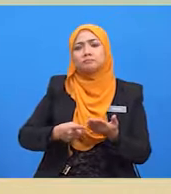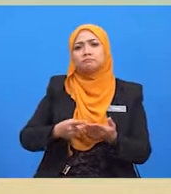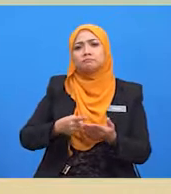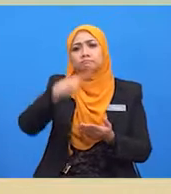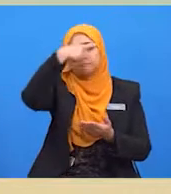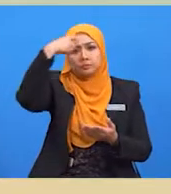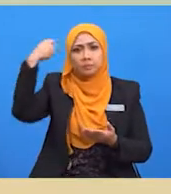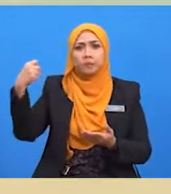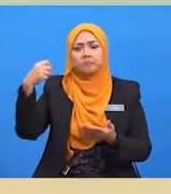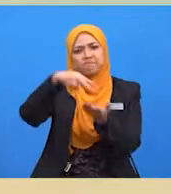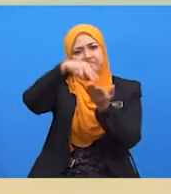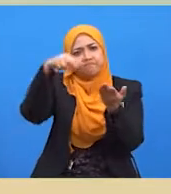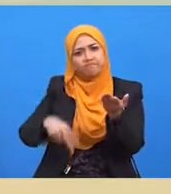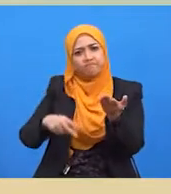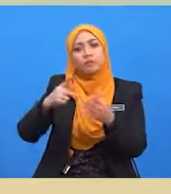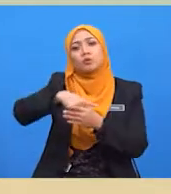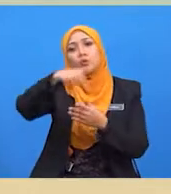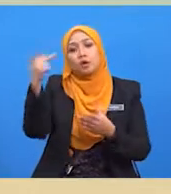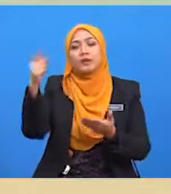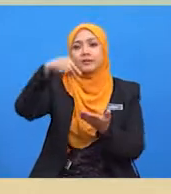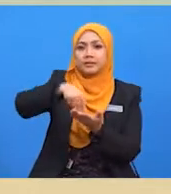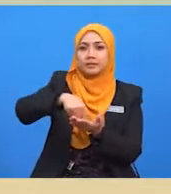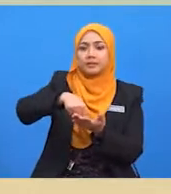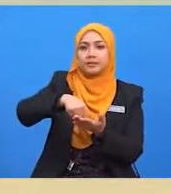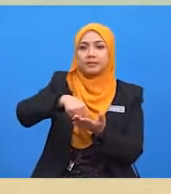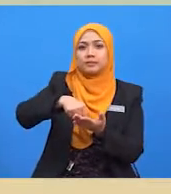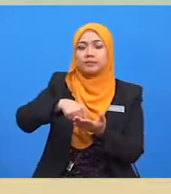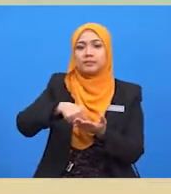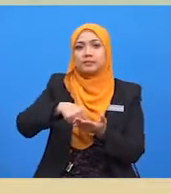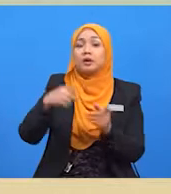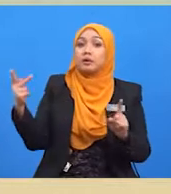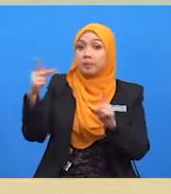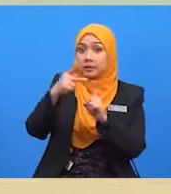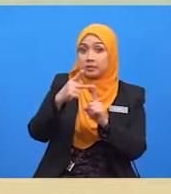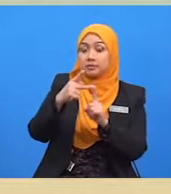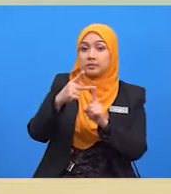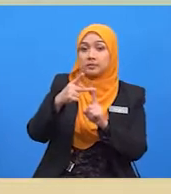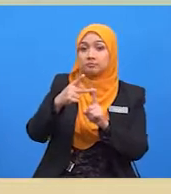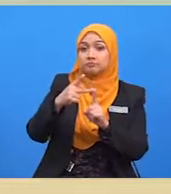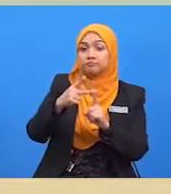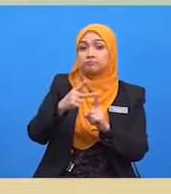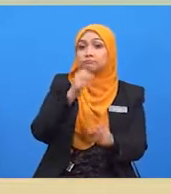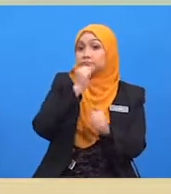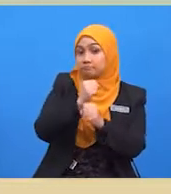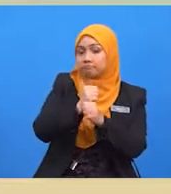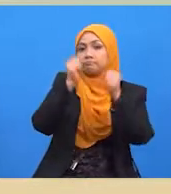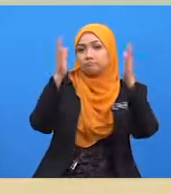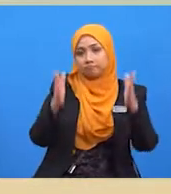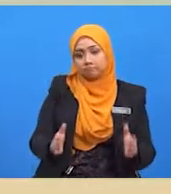terhadap penggunaan tenaga buruh atau tenaga kerja tempatan? Pastinya,